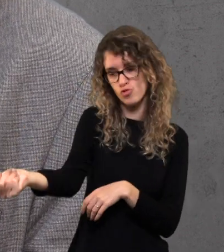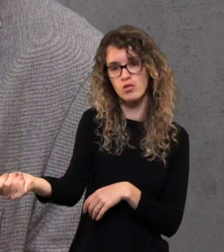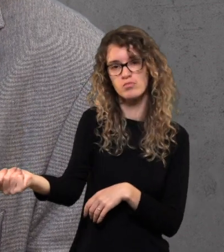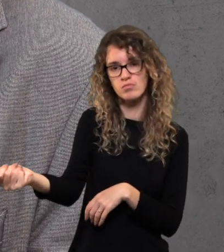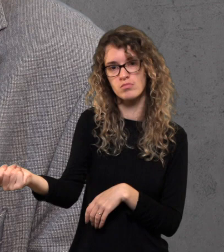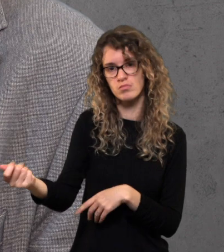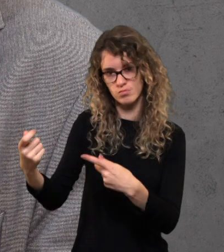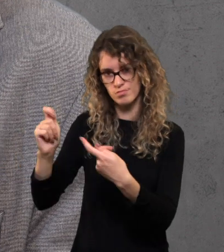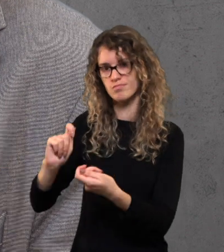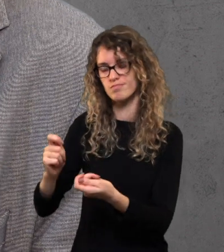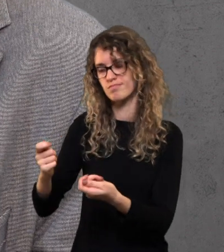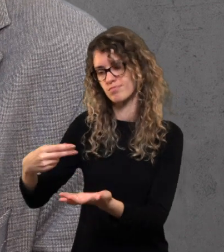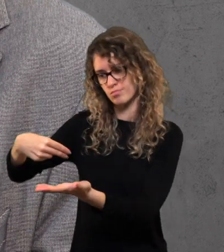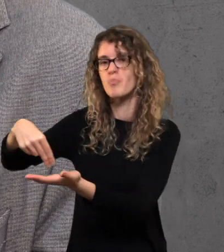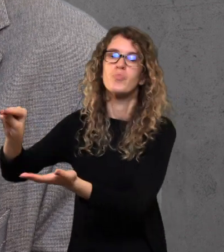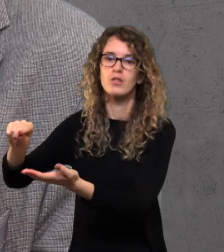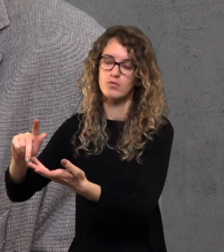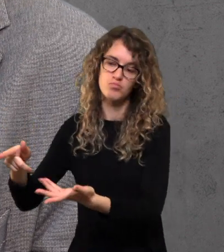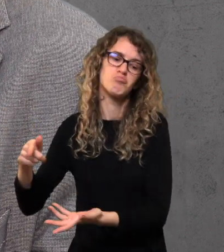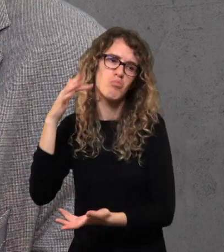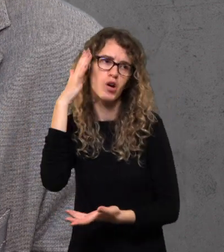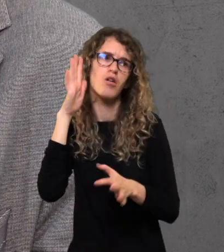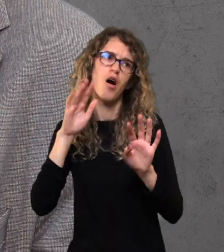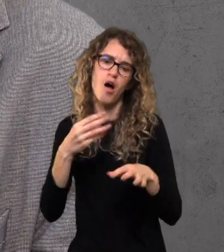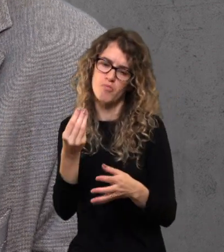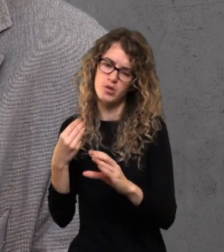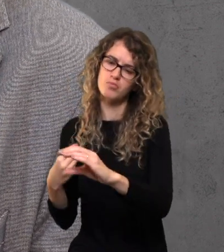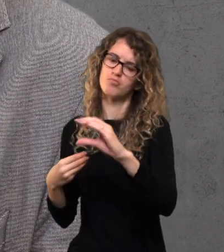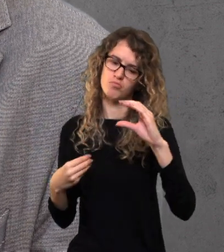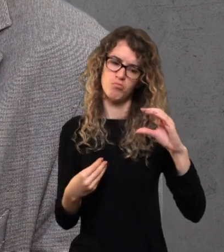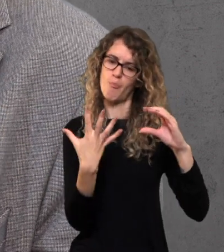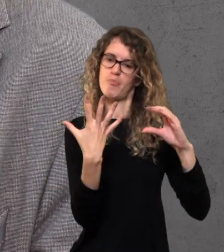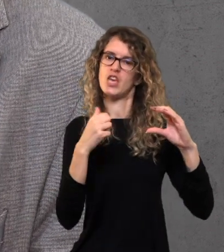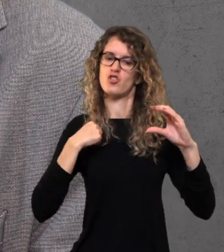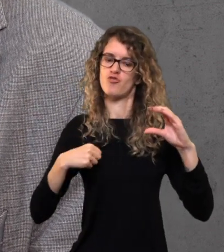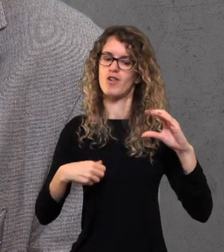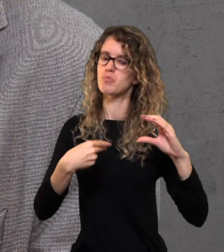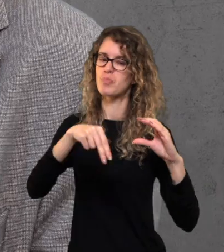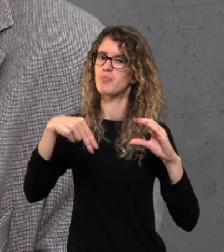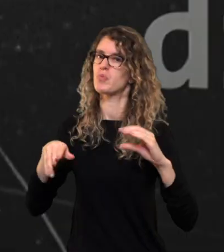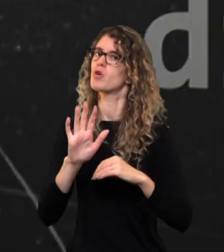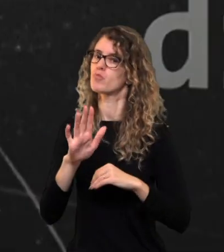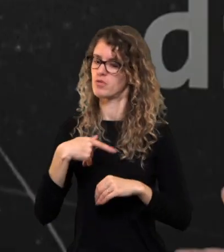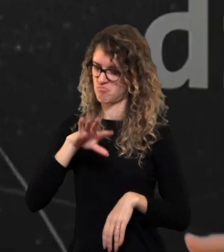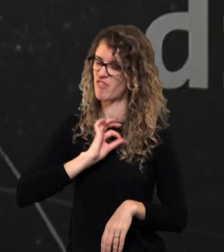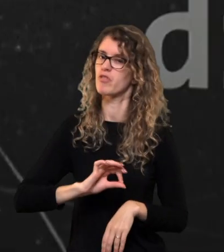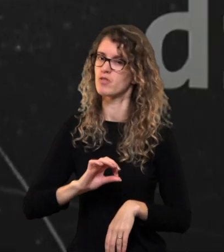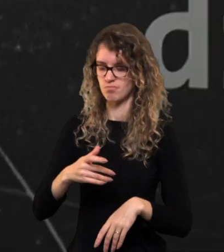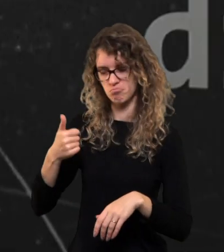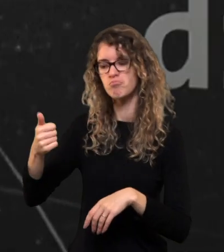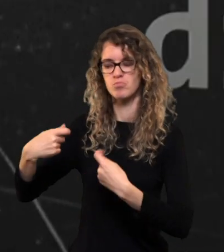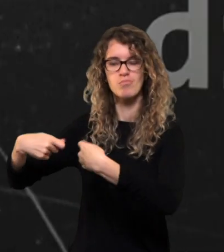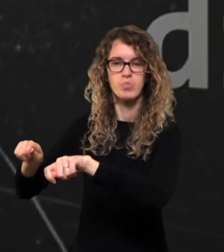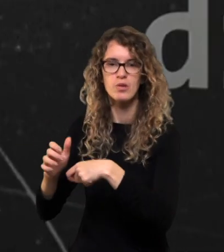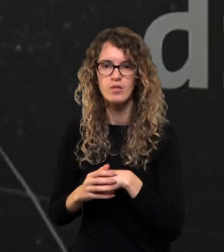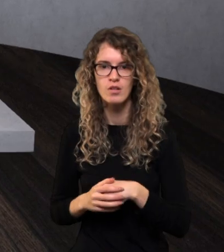kaip ir minėjau. Duoti pinigų, vienas valios būdas primetimas, jūs sutinka, nes galvot, nu, aš už tokius pinigus nusipirūsiu penki švarkus,